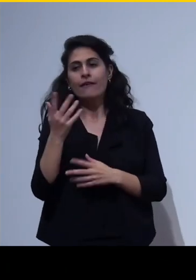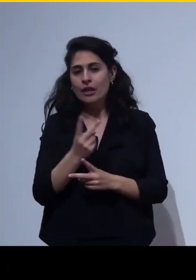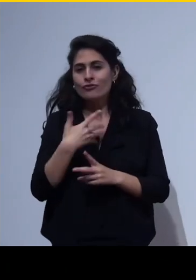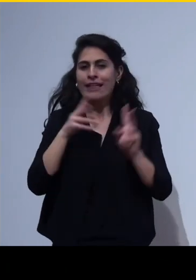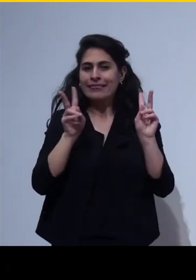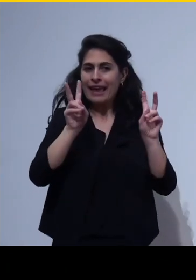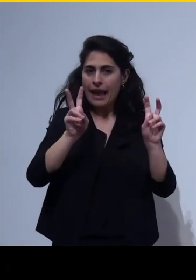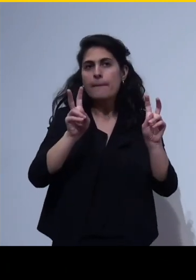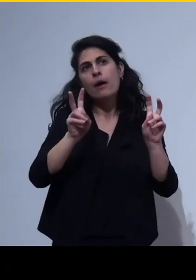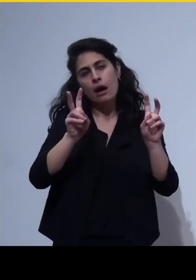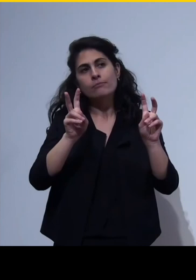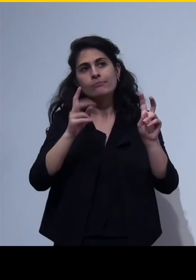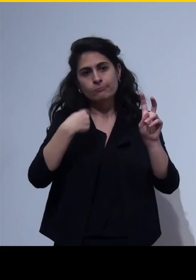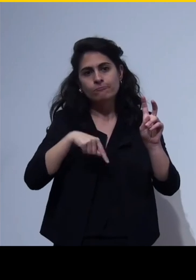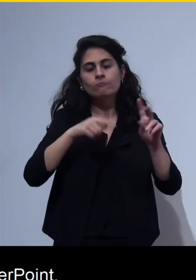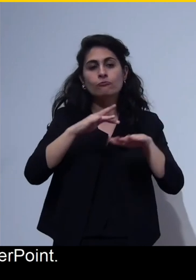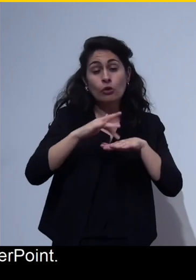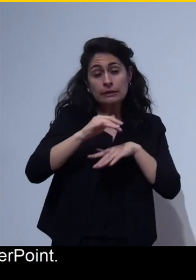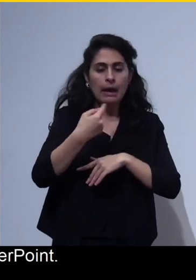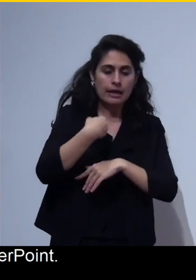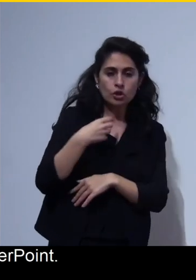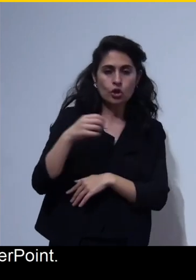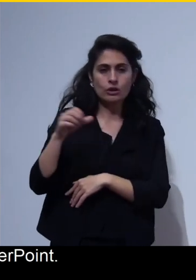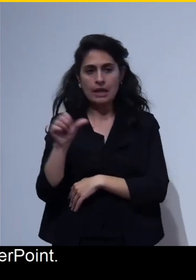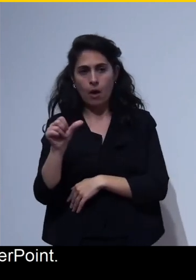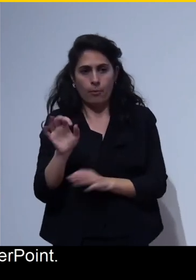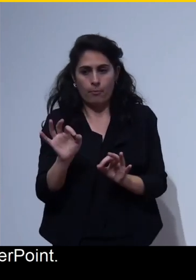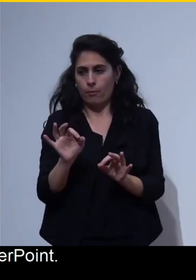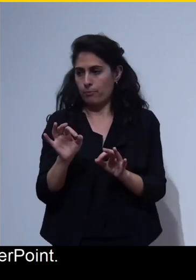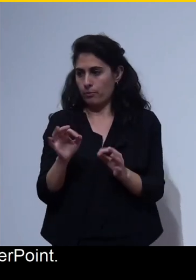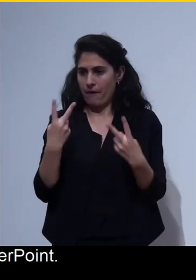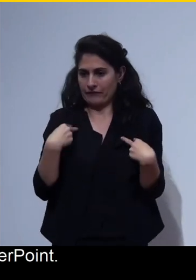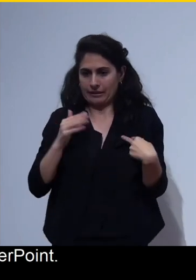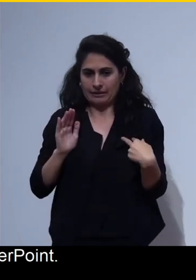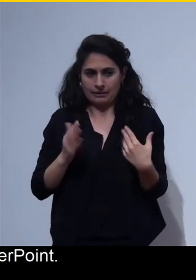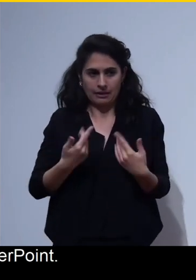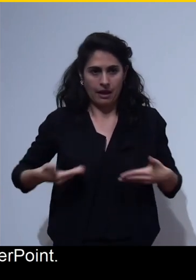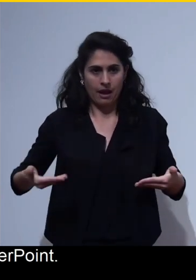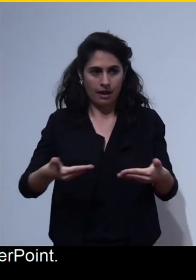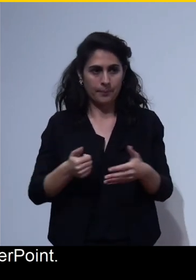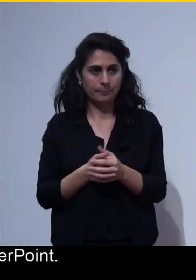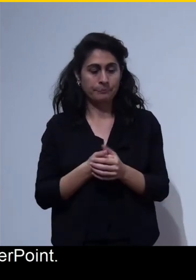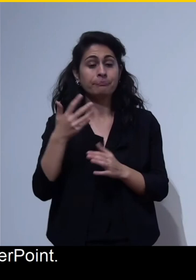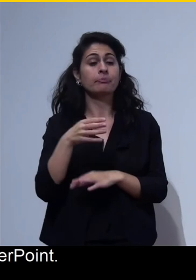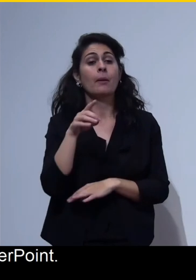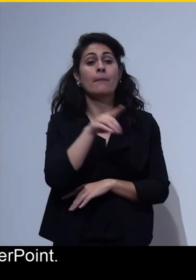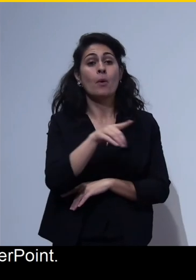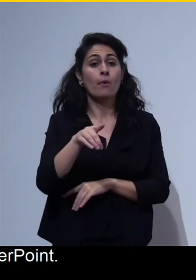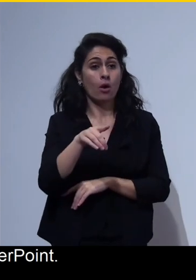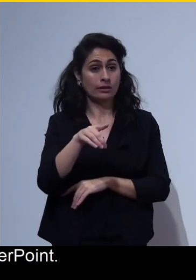momenti anche noi stessi sia io che Sauro nella nostra vita per esempio non so con PowerPoint si può distinguere